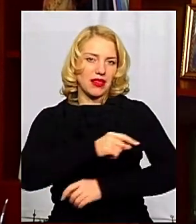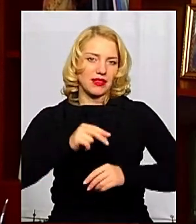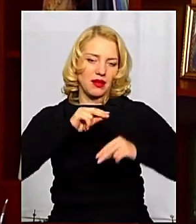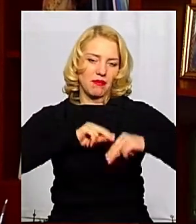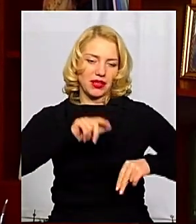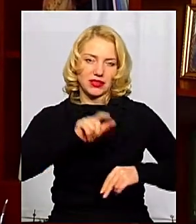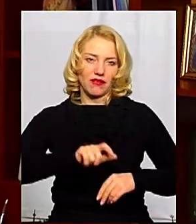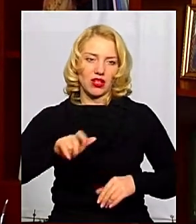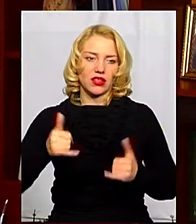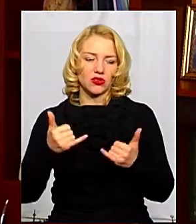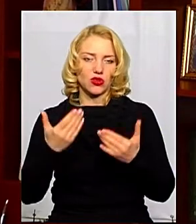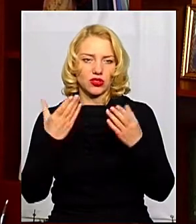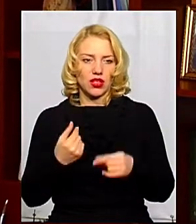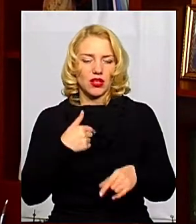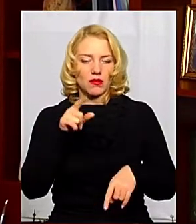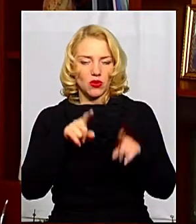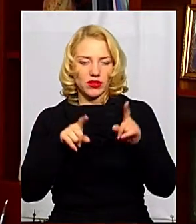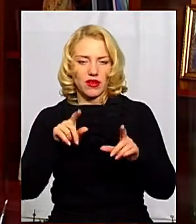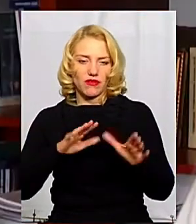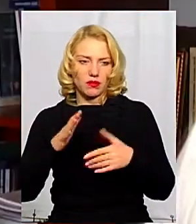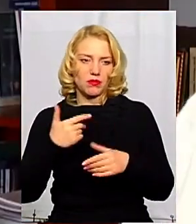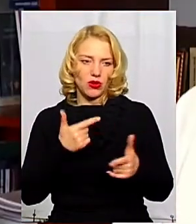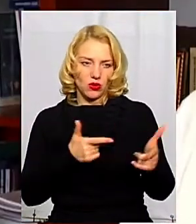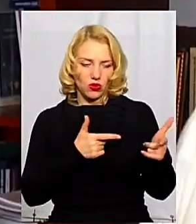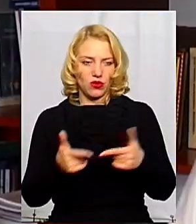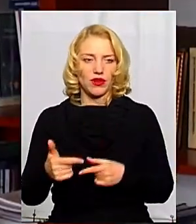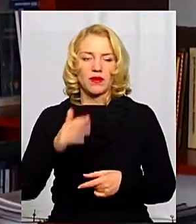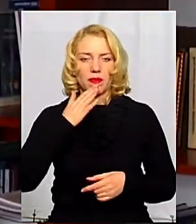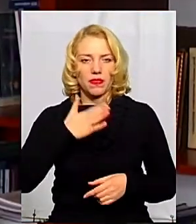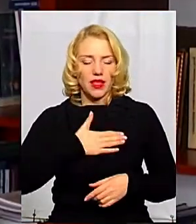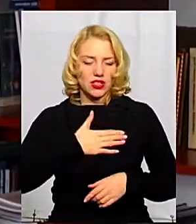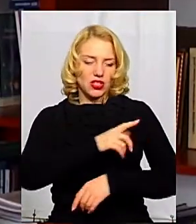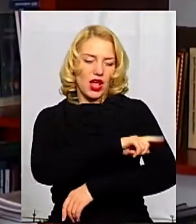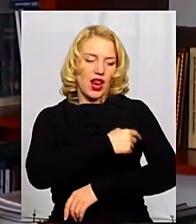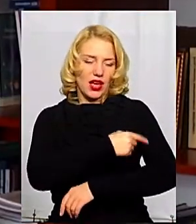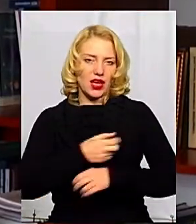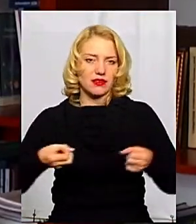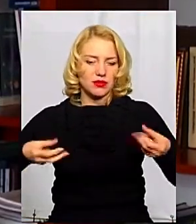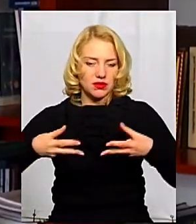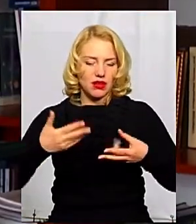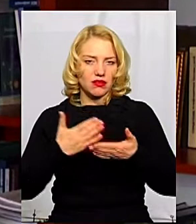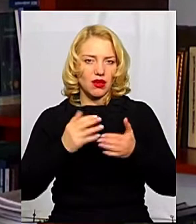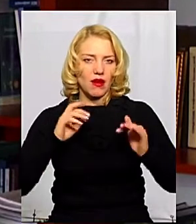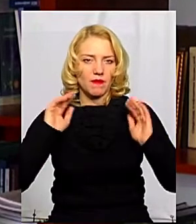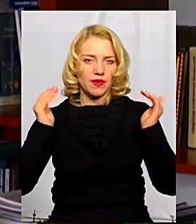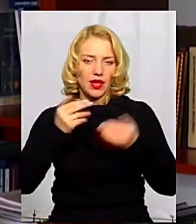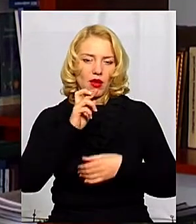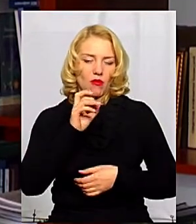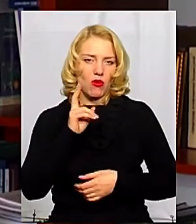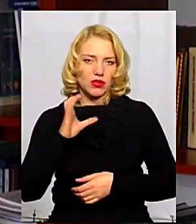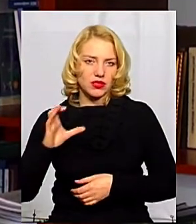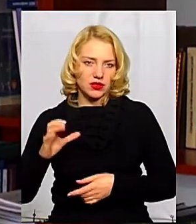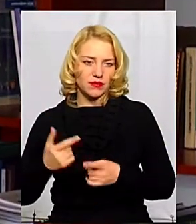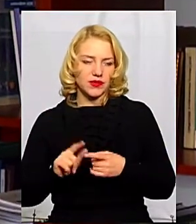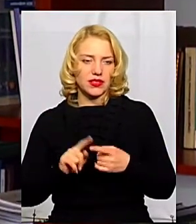сьогоднішній день у нас на поодинокі випадки ми абсолютно готові. Наша лікарня спеціальна, в нас є такі бокси, їх достатньо, так звані